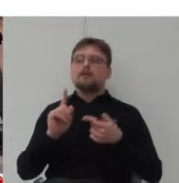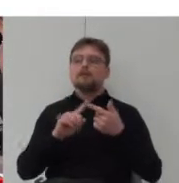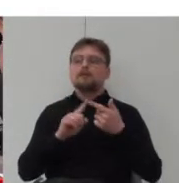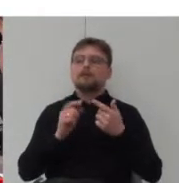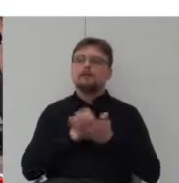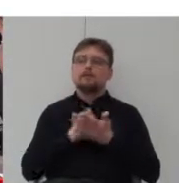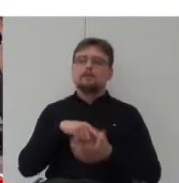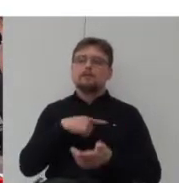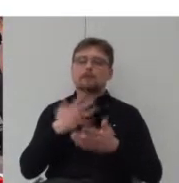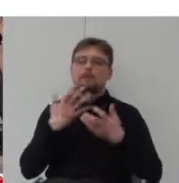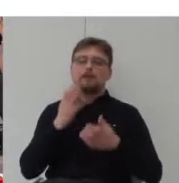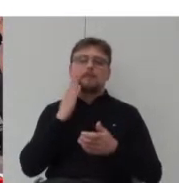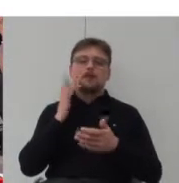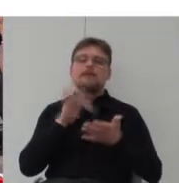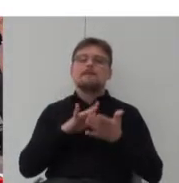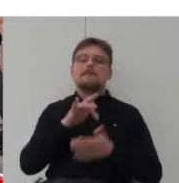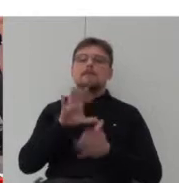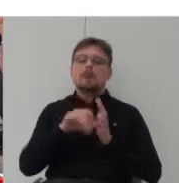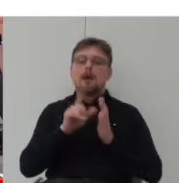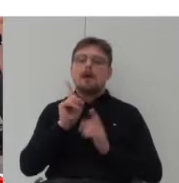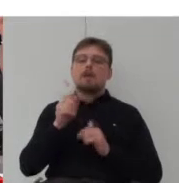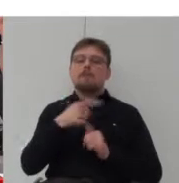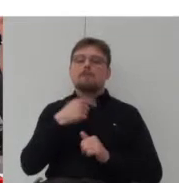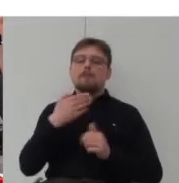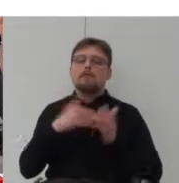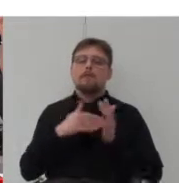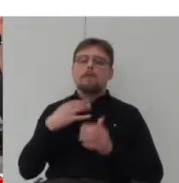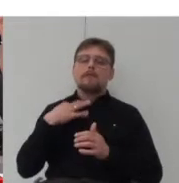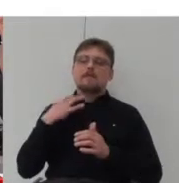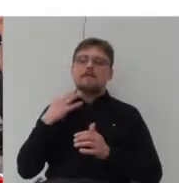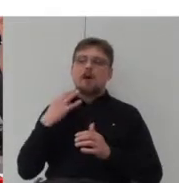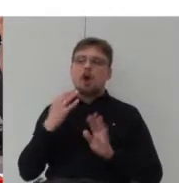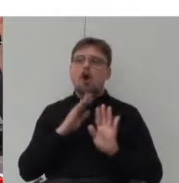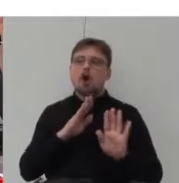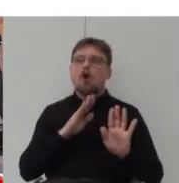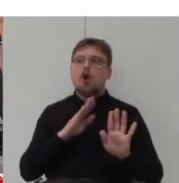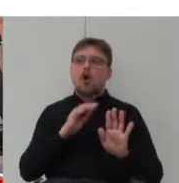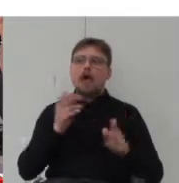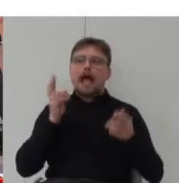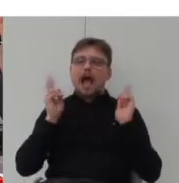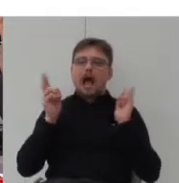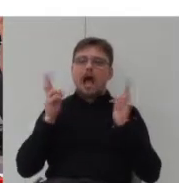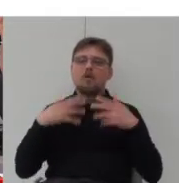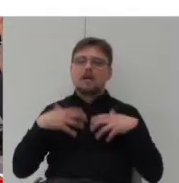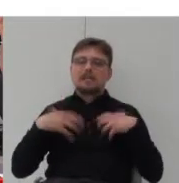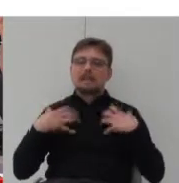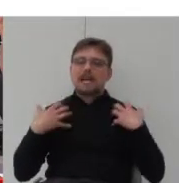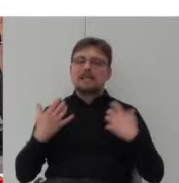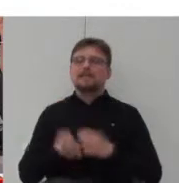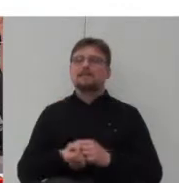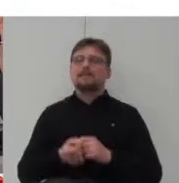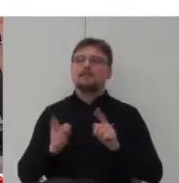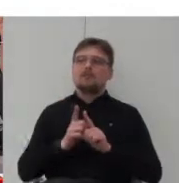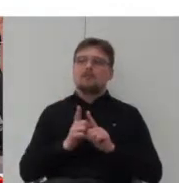potrzebujemy prywatności, ochrony przed skutkami hałasu, stresu i przede wszystkim przed